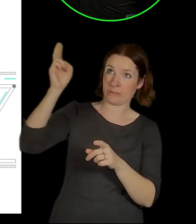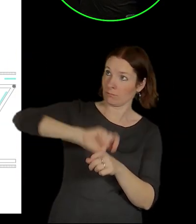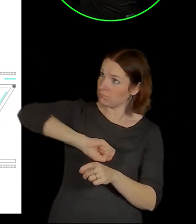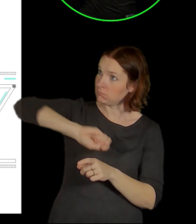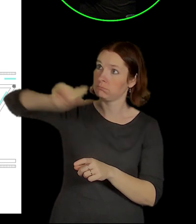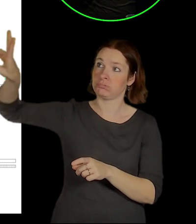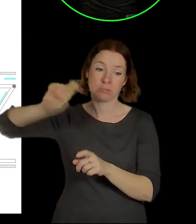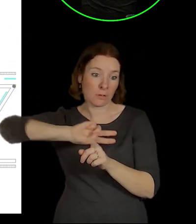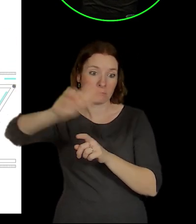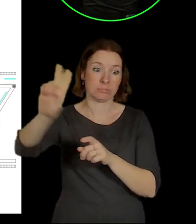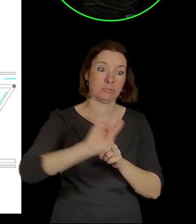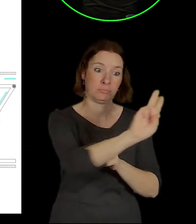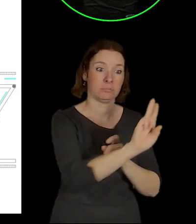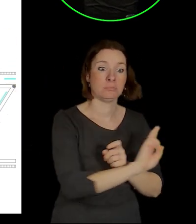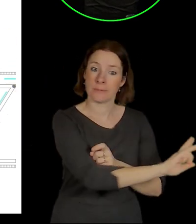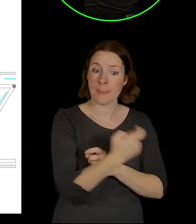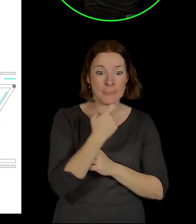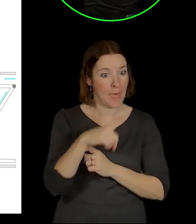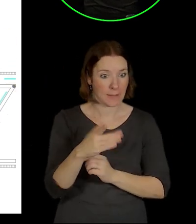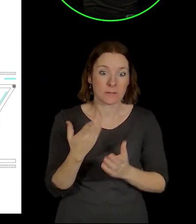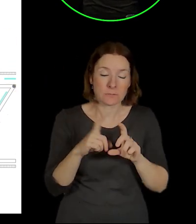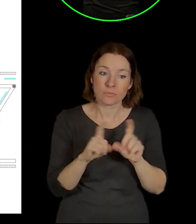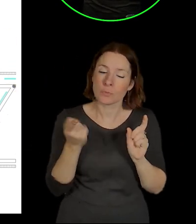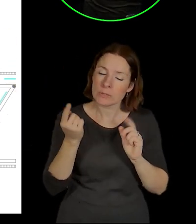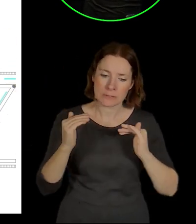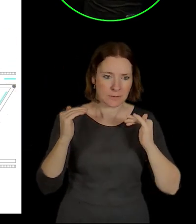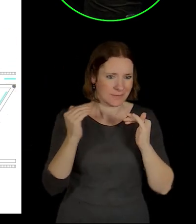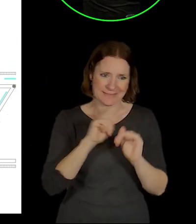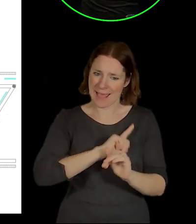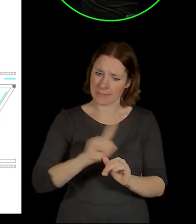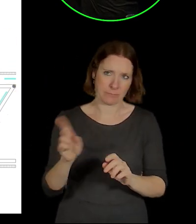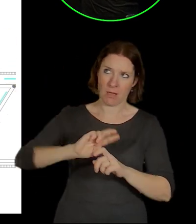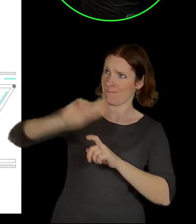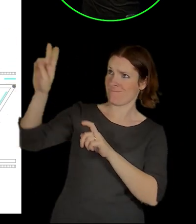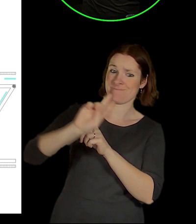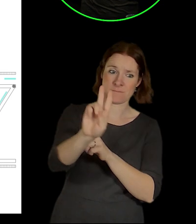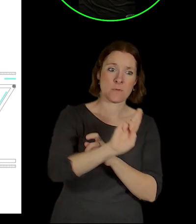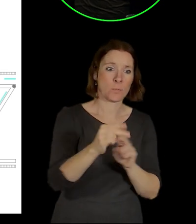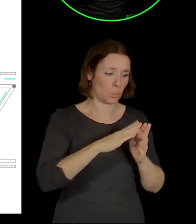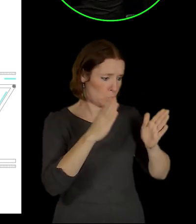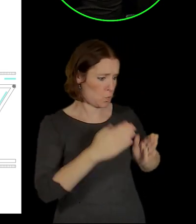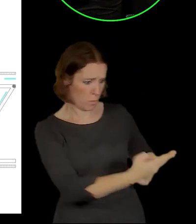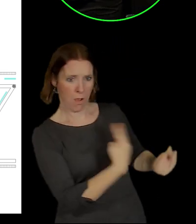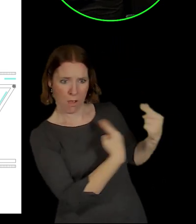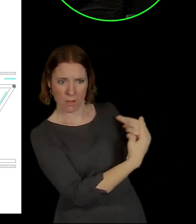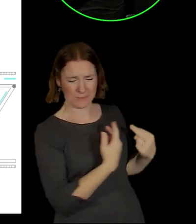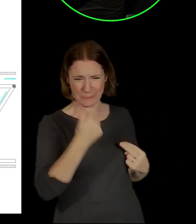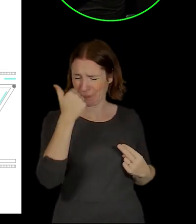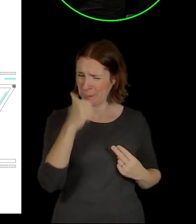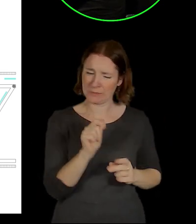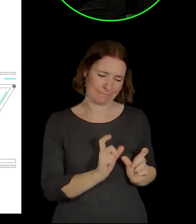které jsou nad úrovní té střechy. Takže tam hrozilo to, že vlastně ta střecha by vytvořila odroznou plochu, která to bude posílat do těch